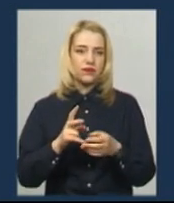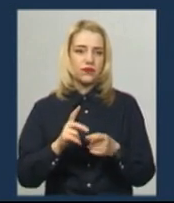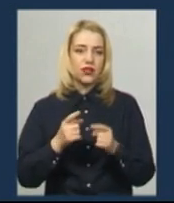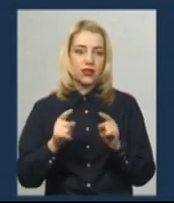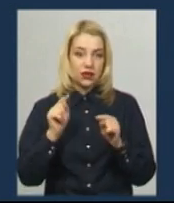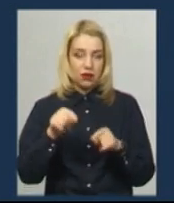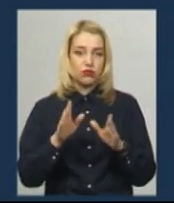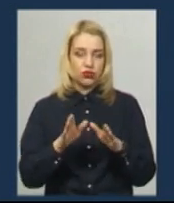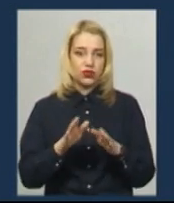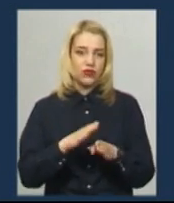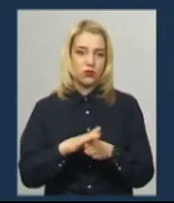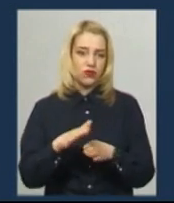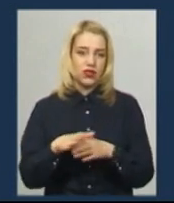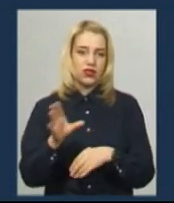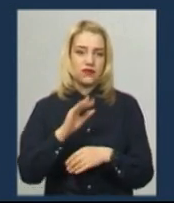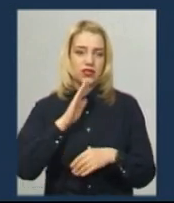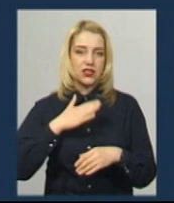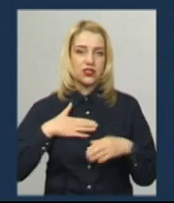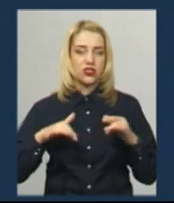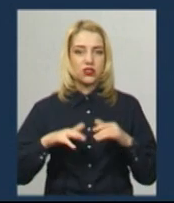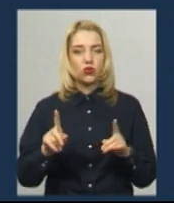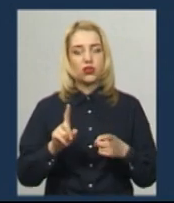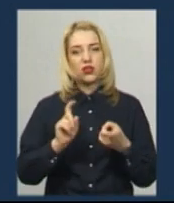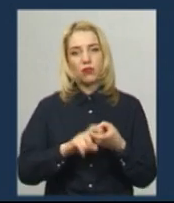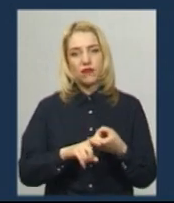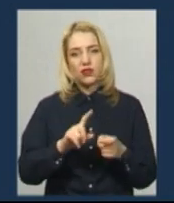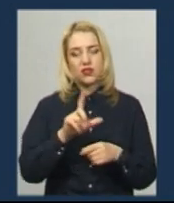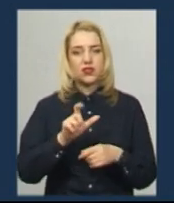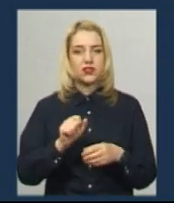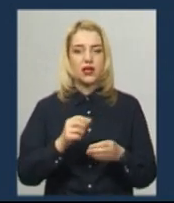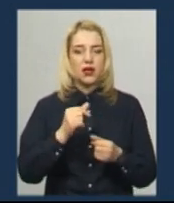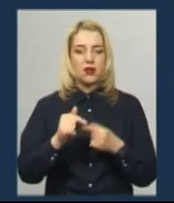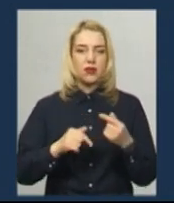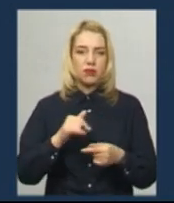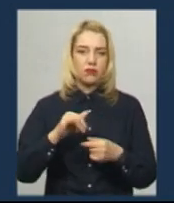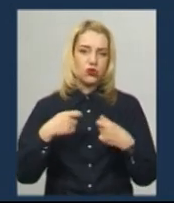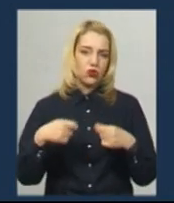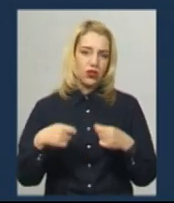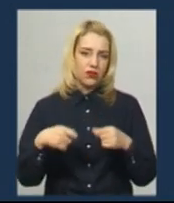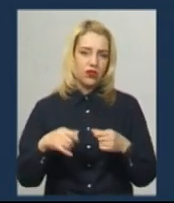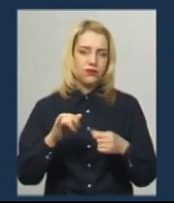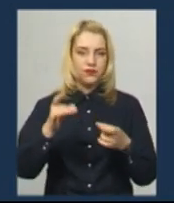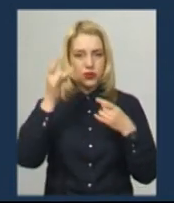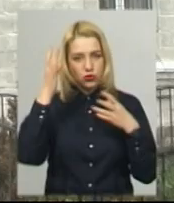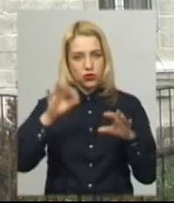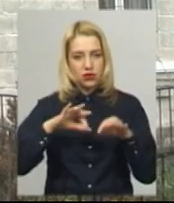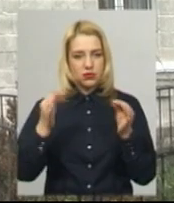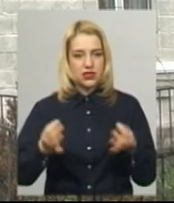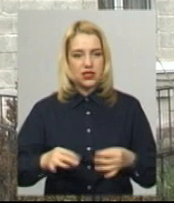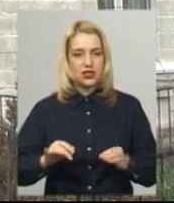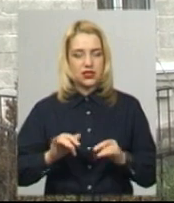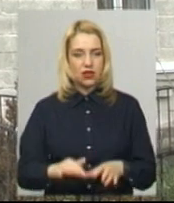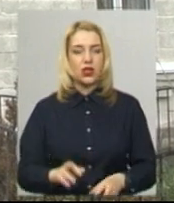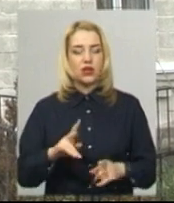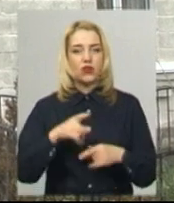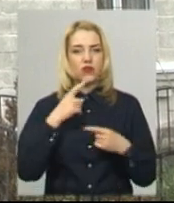власне, там будуть відбуватися усі наші заходи, які пов'язані як із підприємцями і торгівлею, так і культурно-мистецькі заходи. Як